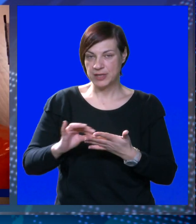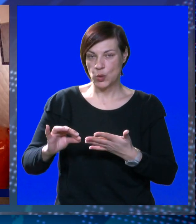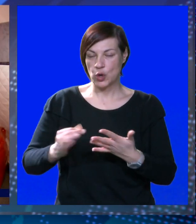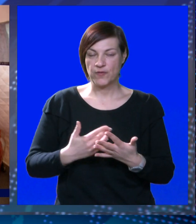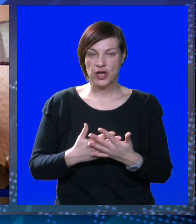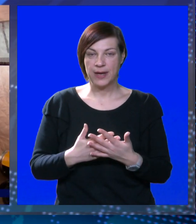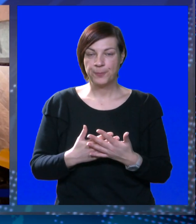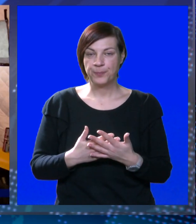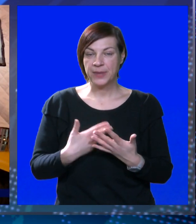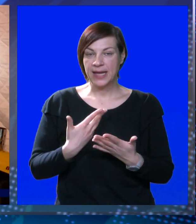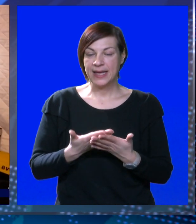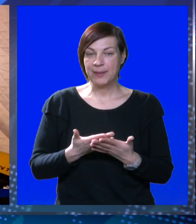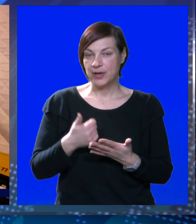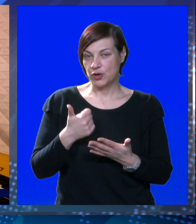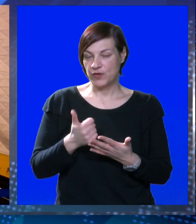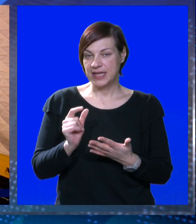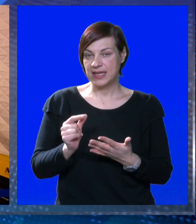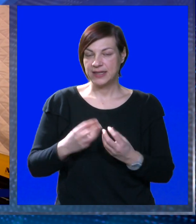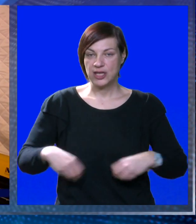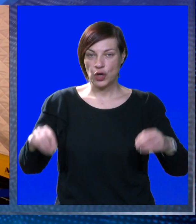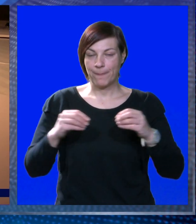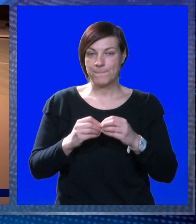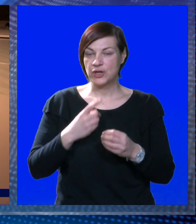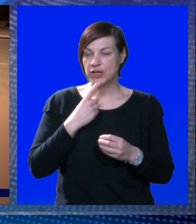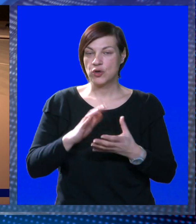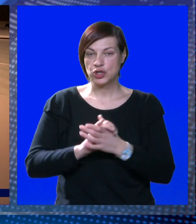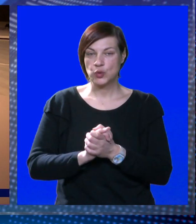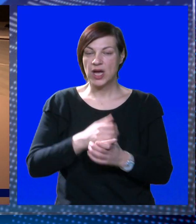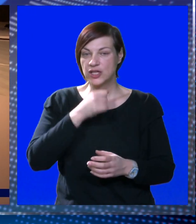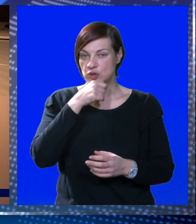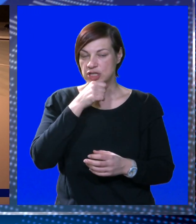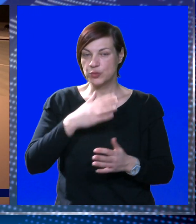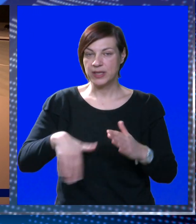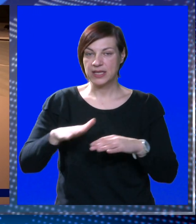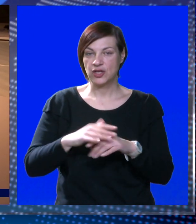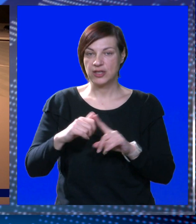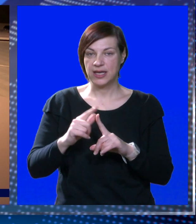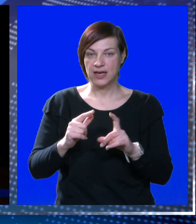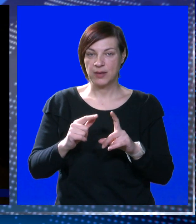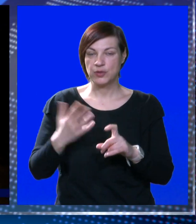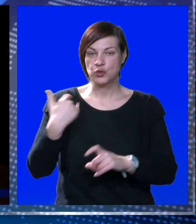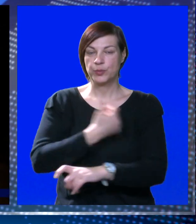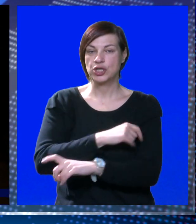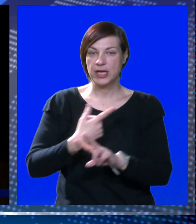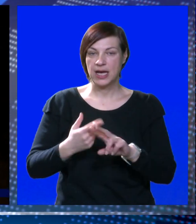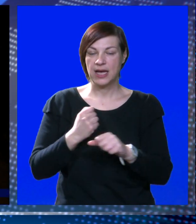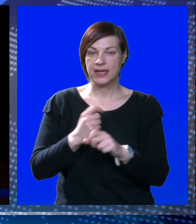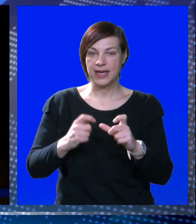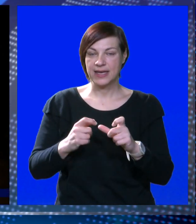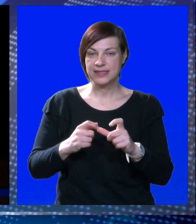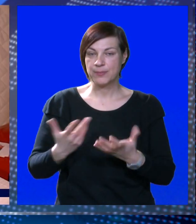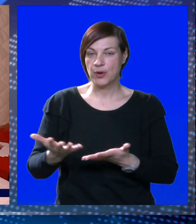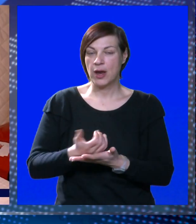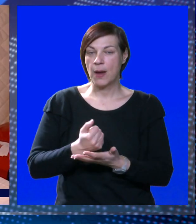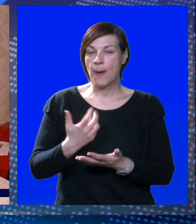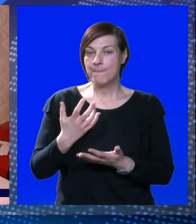potpisivanja ovog ugovora. Ipak, ovo je tak i jedan dio projekta. Kroz suradnju sa Županijom, dodaje Kapović, u prošle godine HGSS je